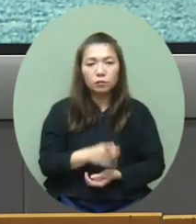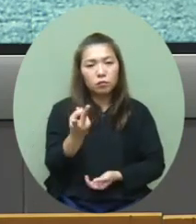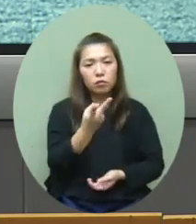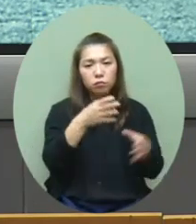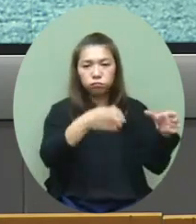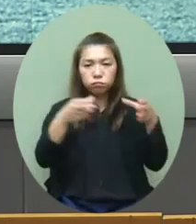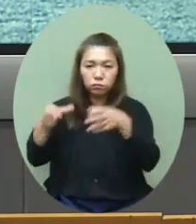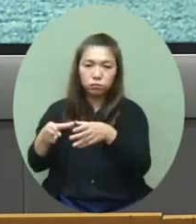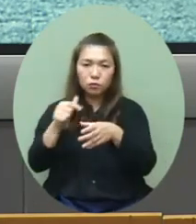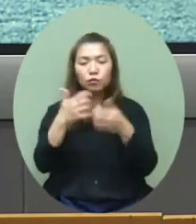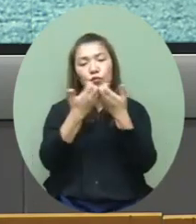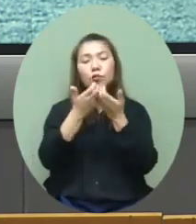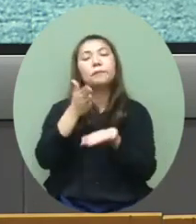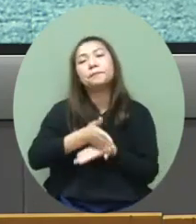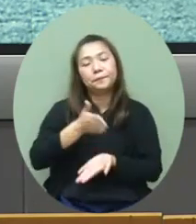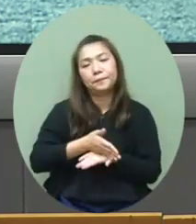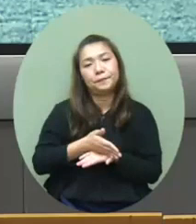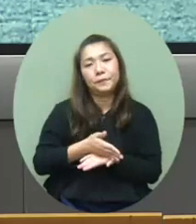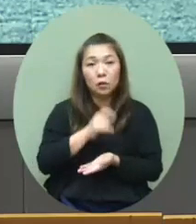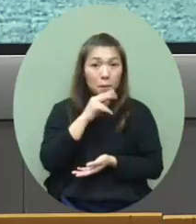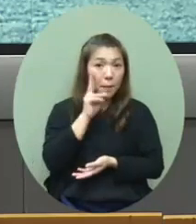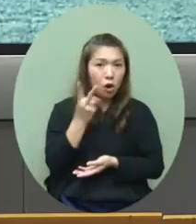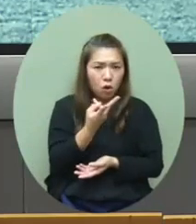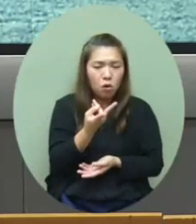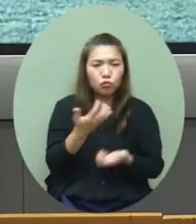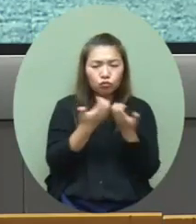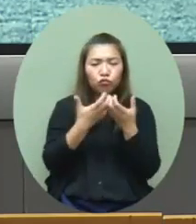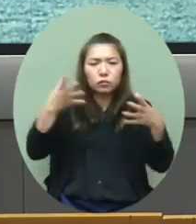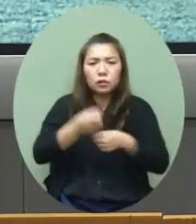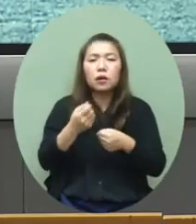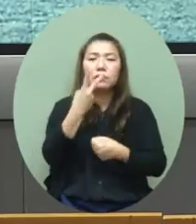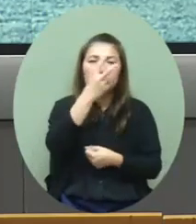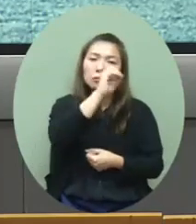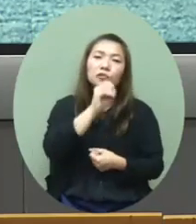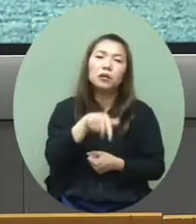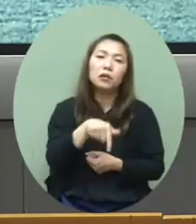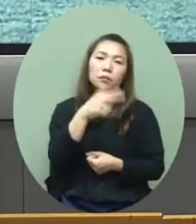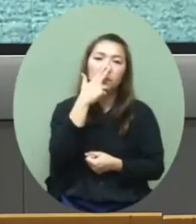條數來的如果他們兩個加起來可能是2%左右